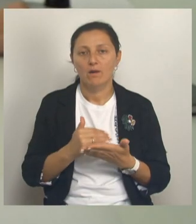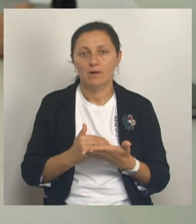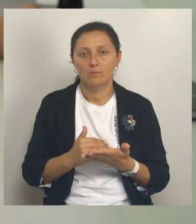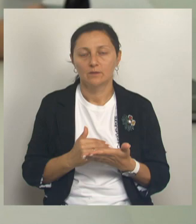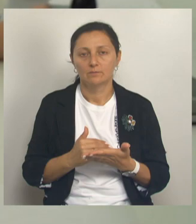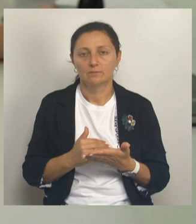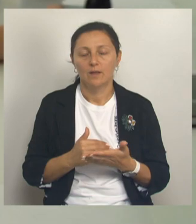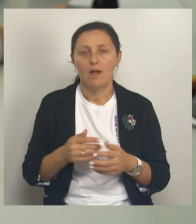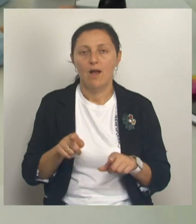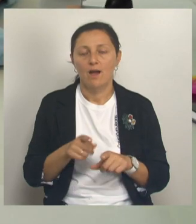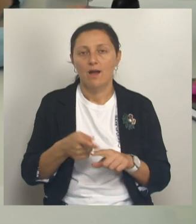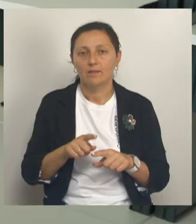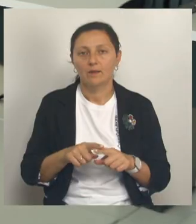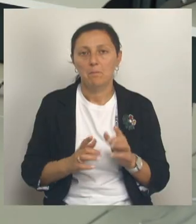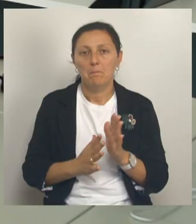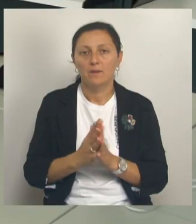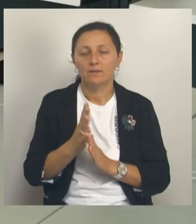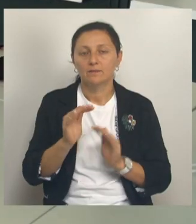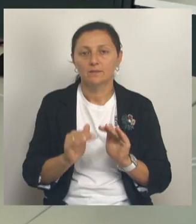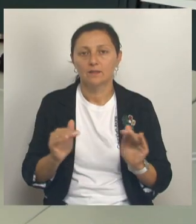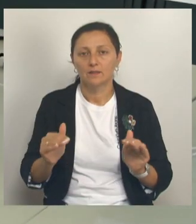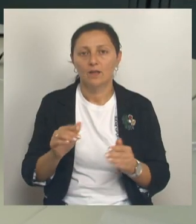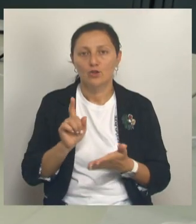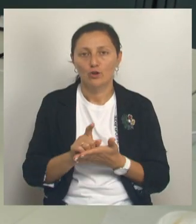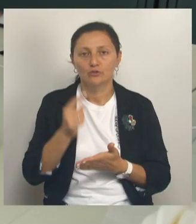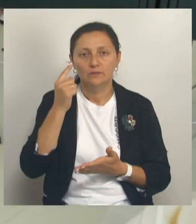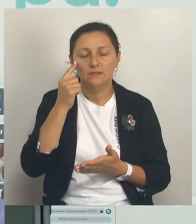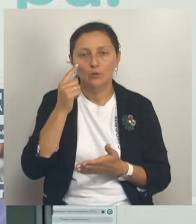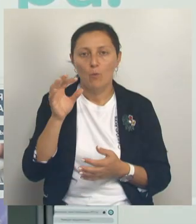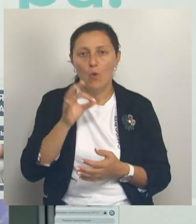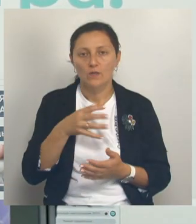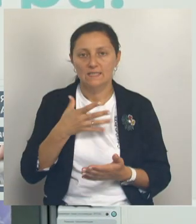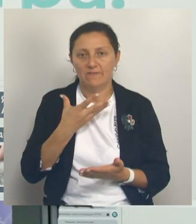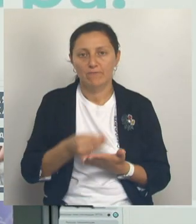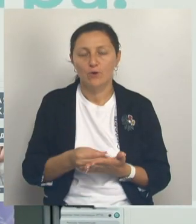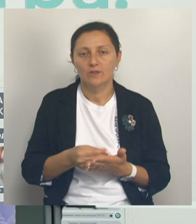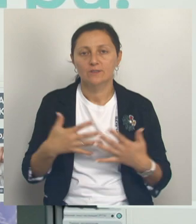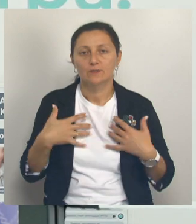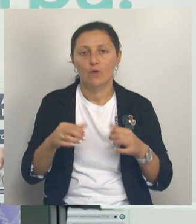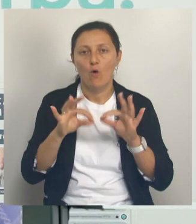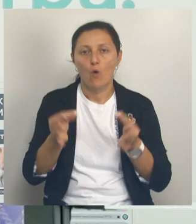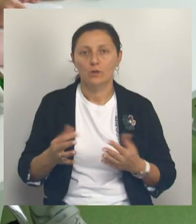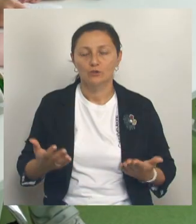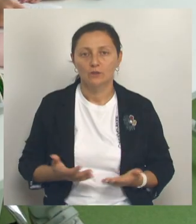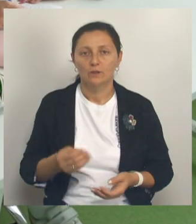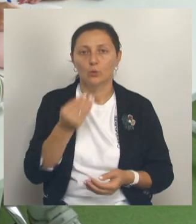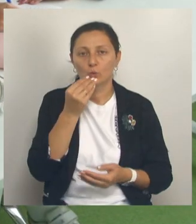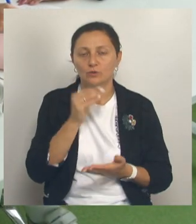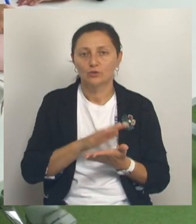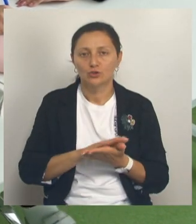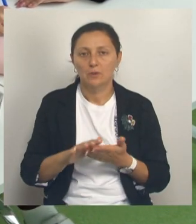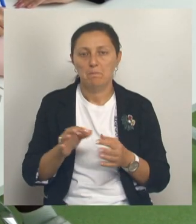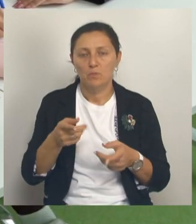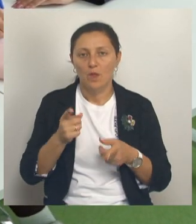потребления. Таким образом, подрастающее поколение заставляет задуматься о здоровом образе жизни, использовании экологически чистой продукции, а также